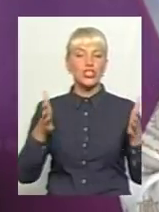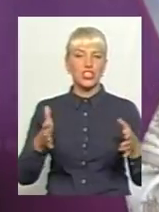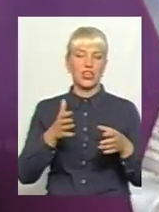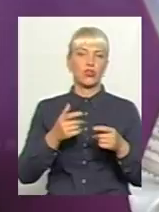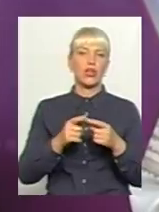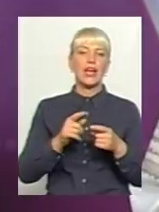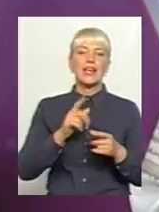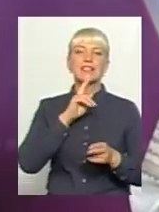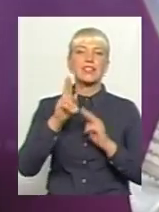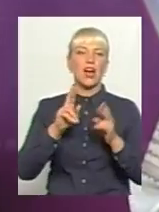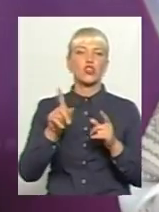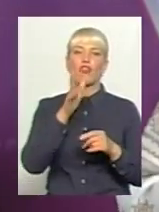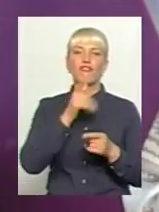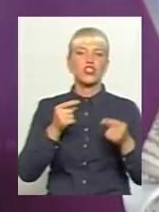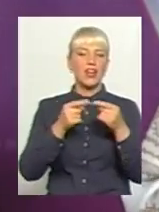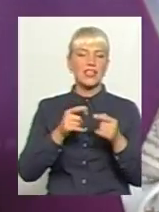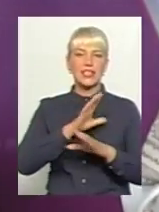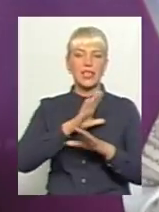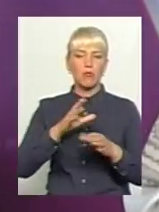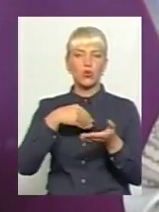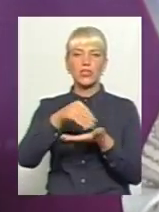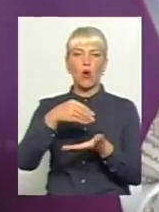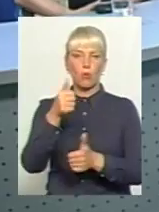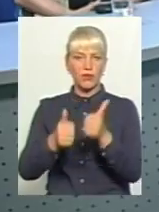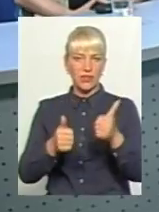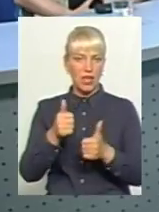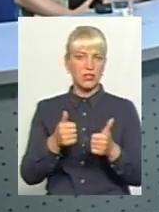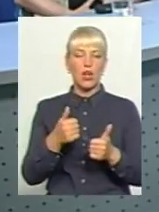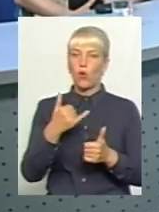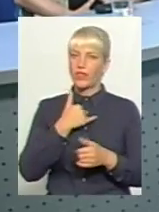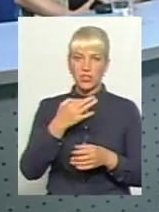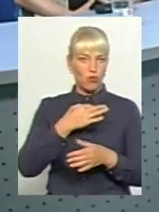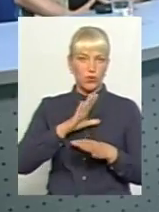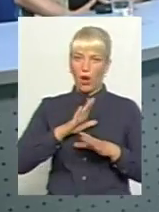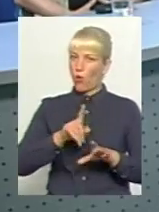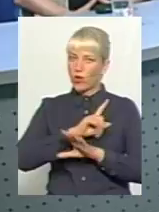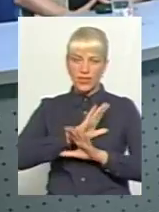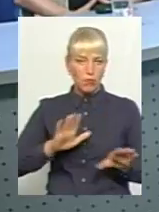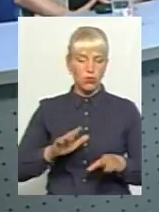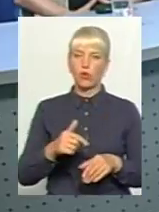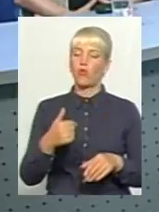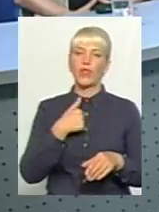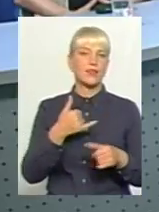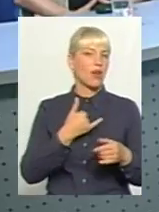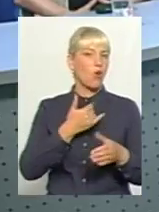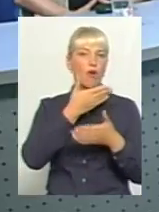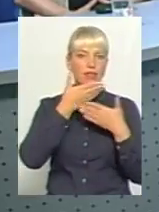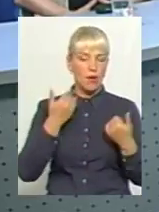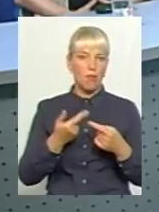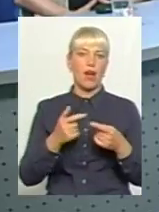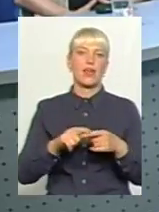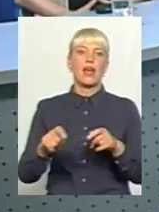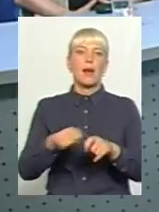те, що невчасно були тендерні закупівлі, і у нас ще й в області такого не було. Розхідного матеріалу вистачає? Такого немає, розхідних матеріалів вистачає.